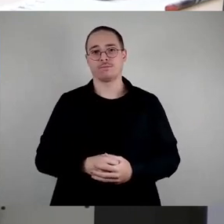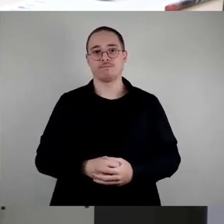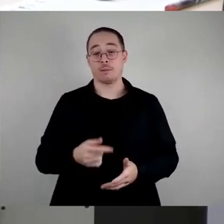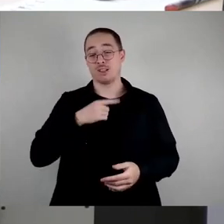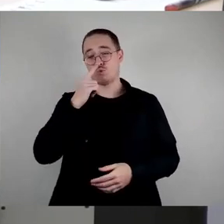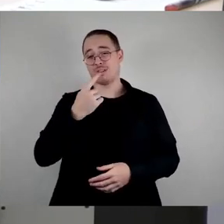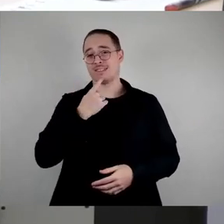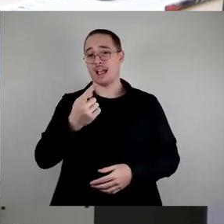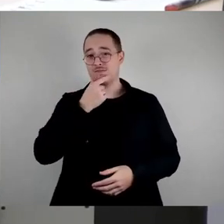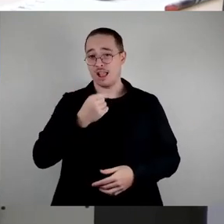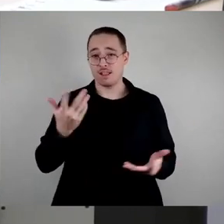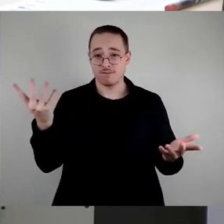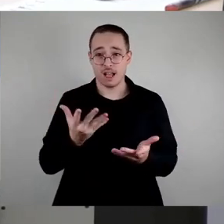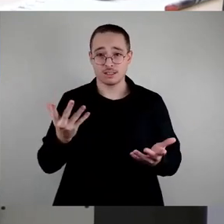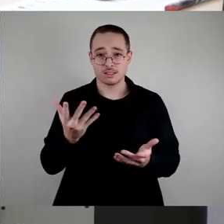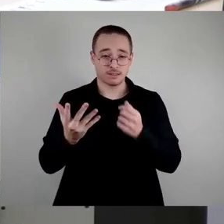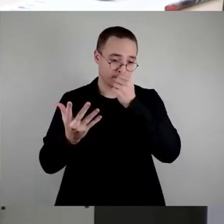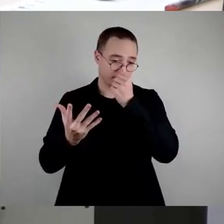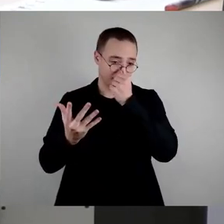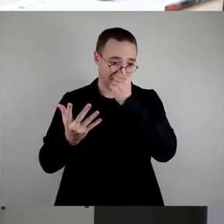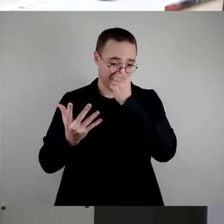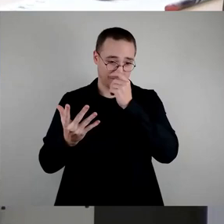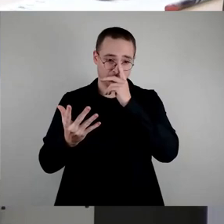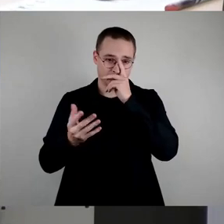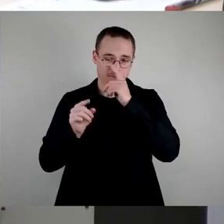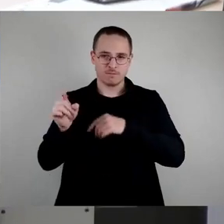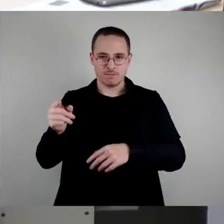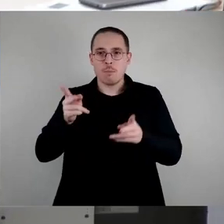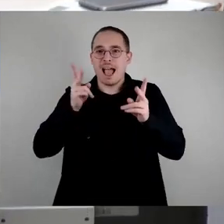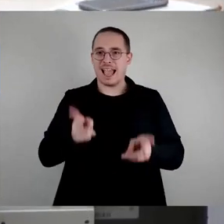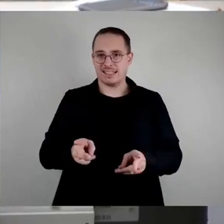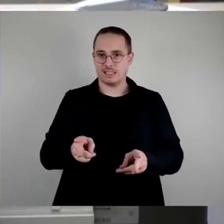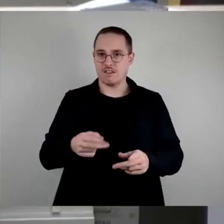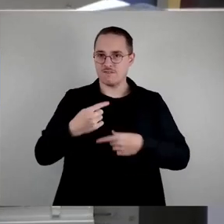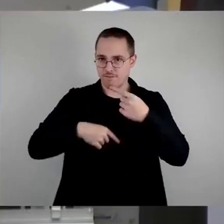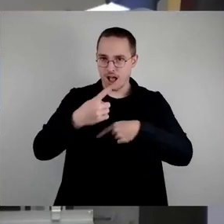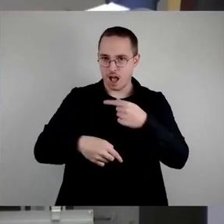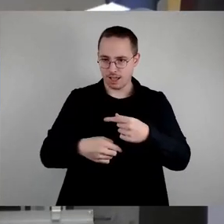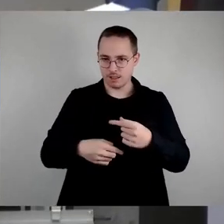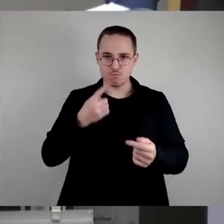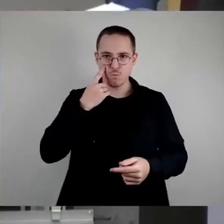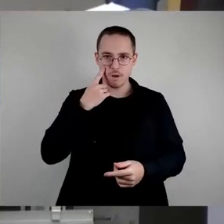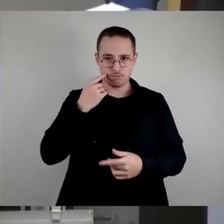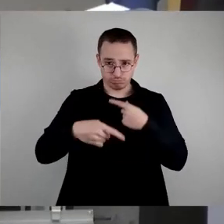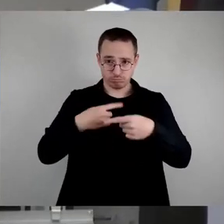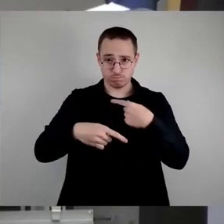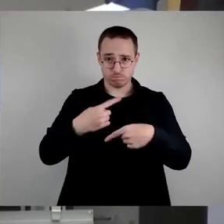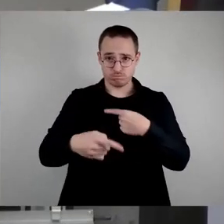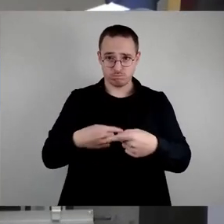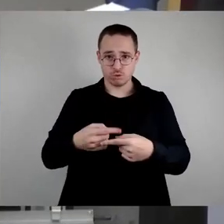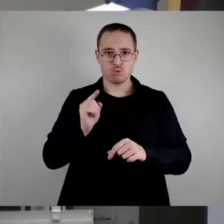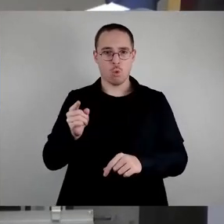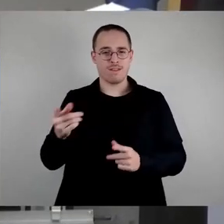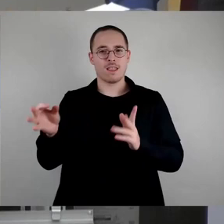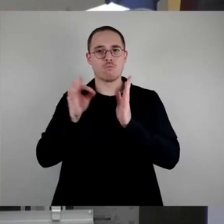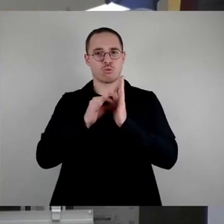immer diese laufenden Rechtsverfahren noch mal zum Vorwand genommen wird, diesen Punkt 2 im grünen Antrag. Vielleicht